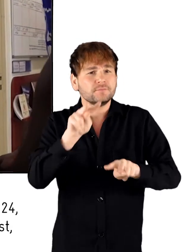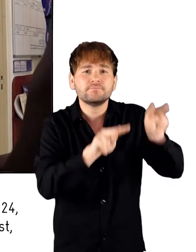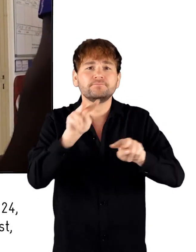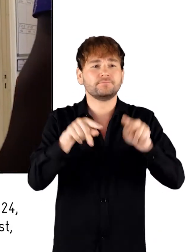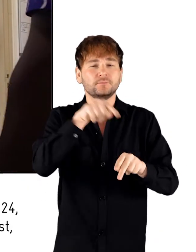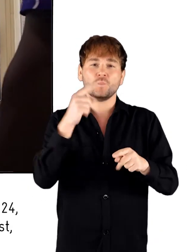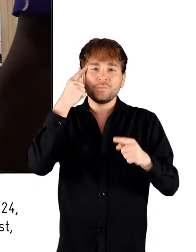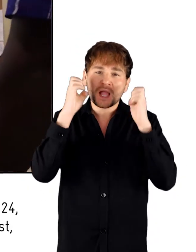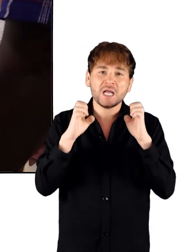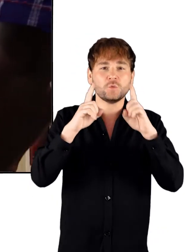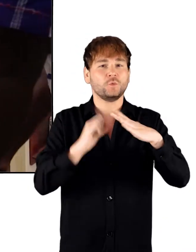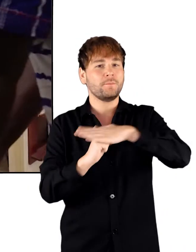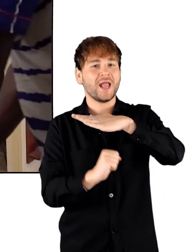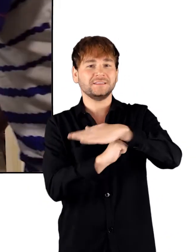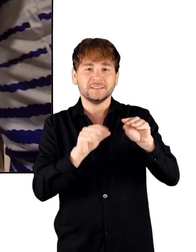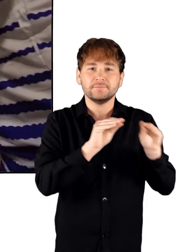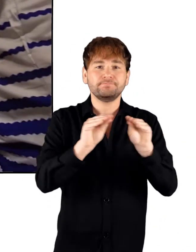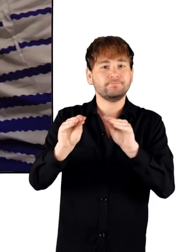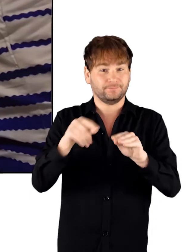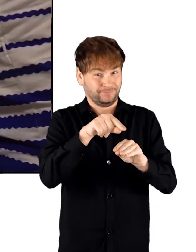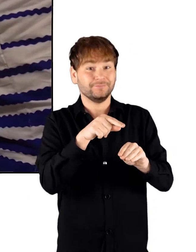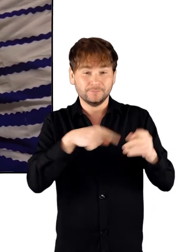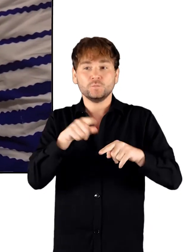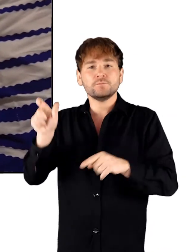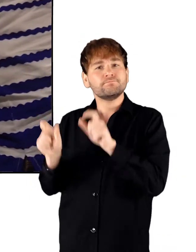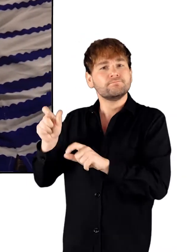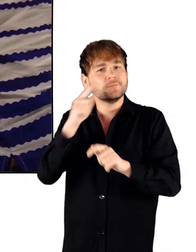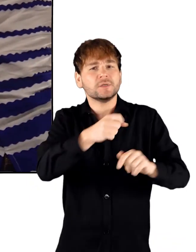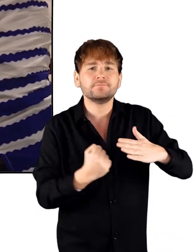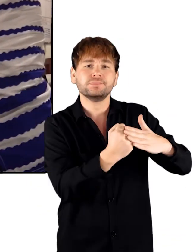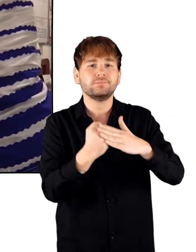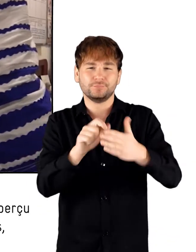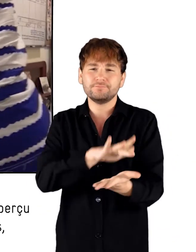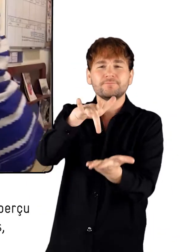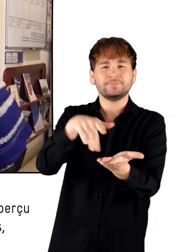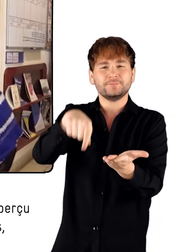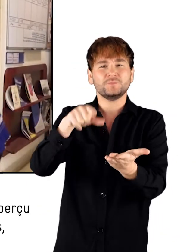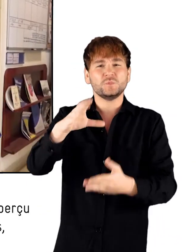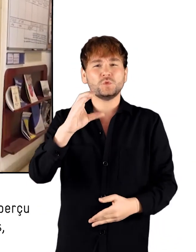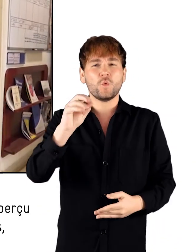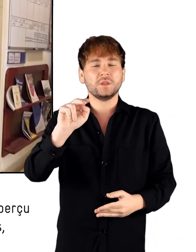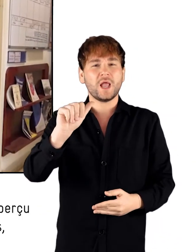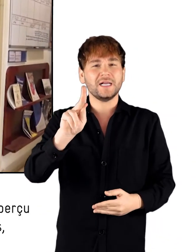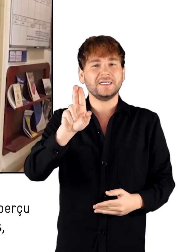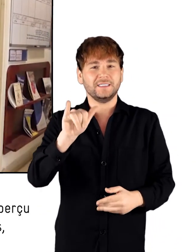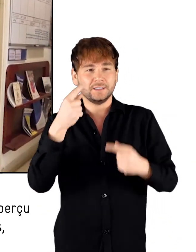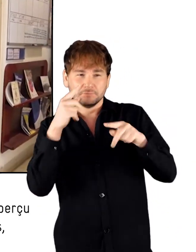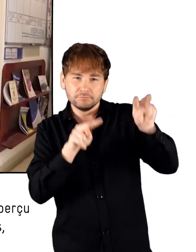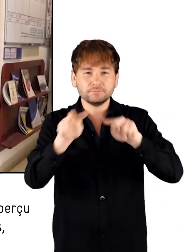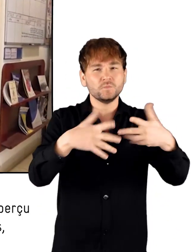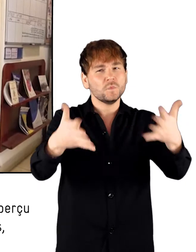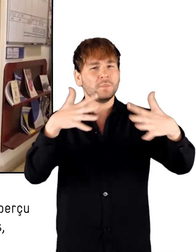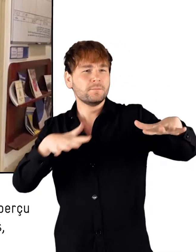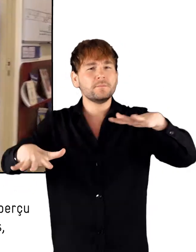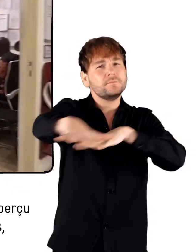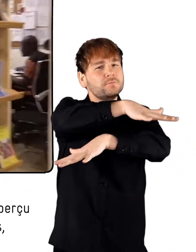en Guinée, en Afrique de l'Ouest, pour faire un stage dans le programme d'éducation de base. Avec le soutien de la GIZ, elle a